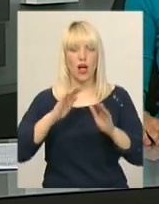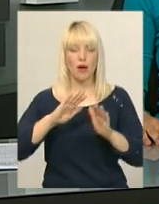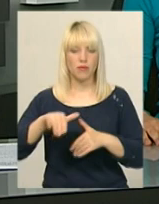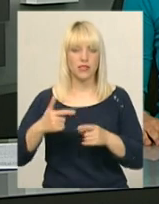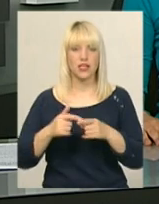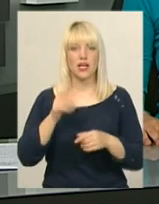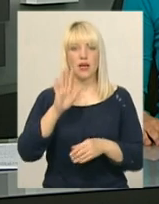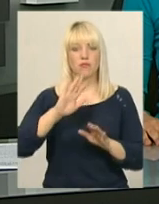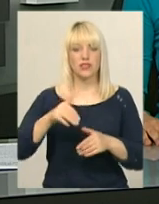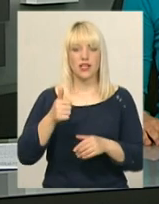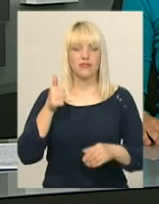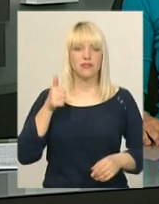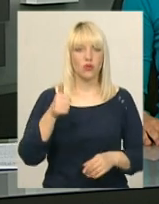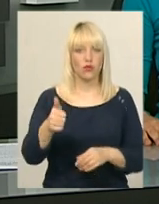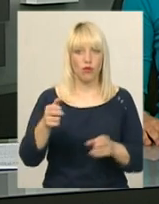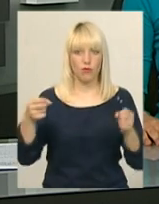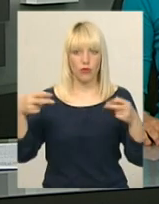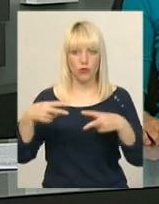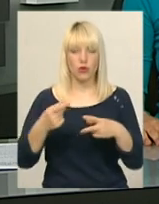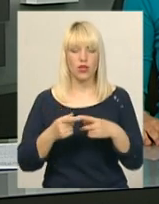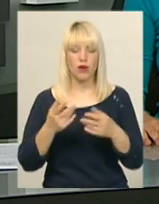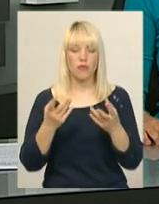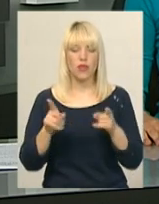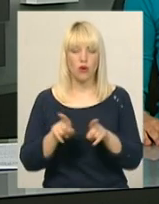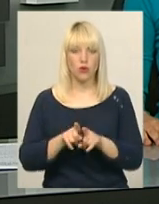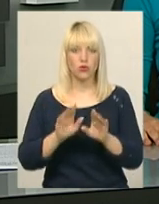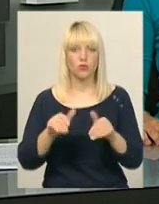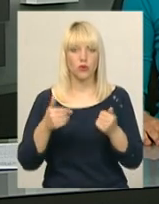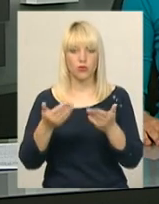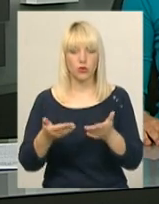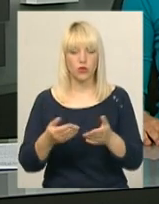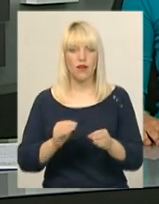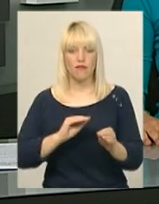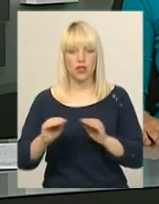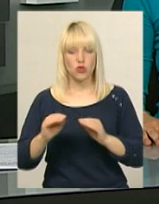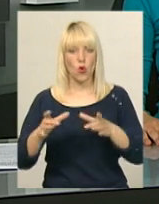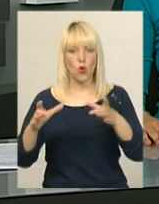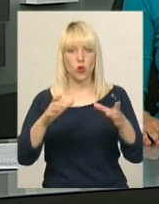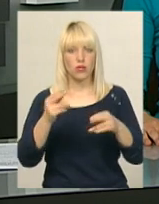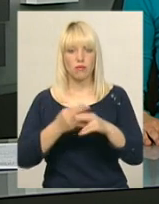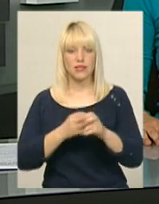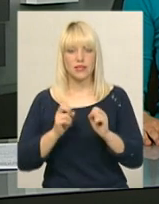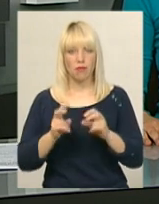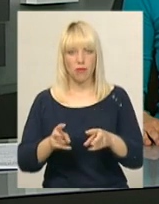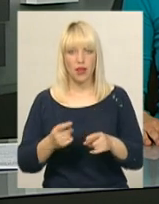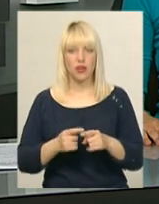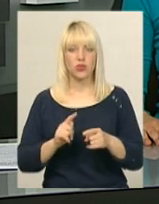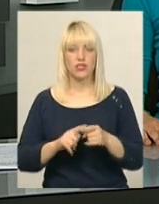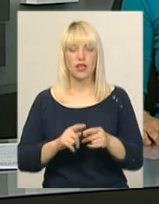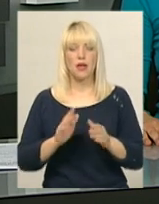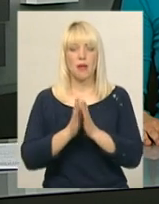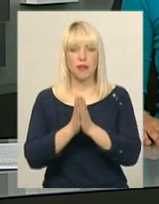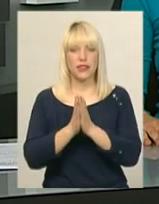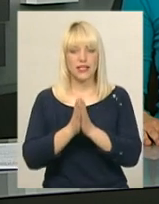кнопки. Пішохідний перехід автор петиції пропонує облаштувати з острівком безпеки і заїздом з тротуару для візків. Петиція зареєстрована